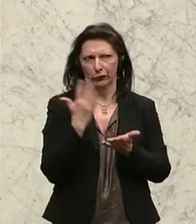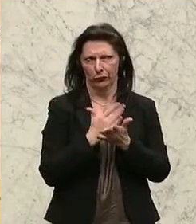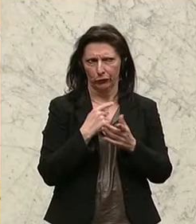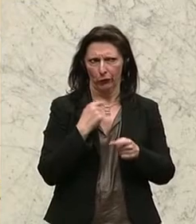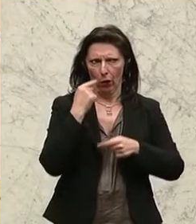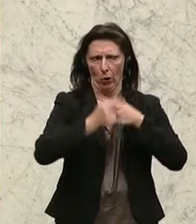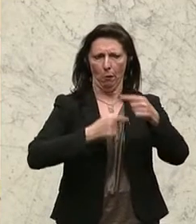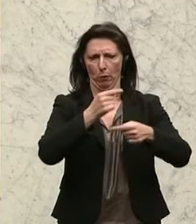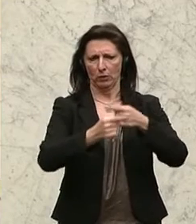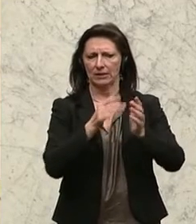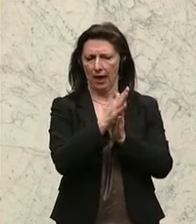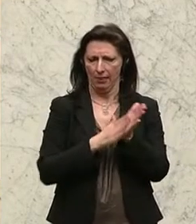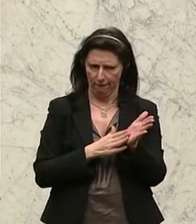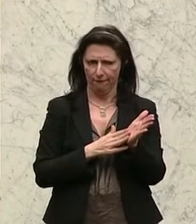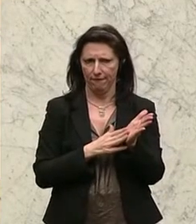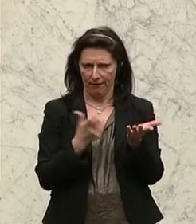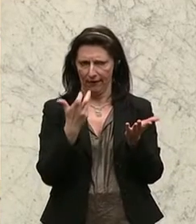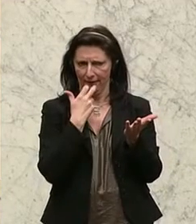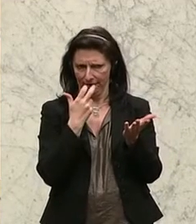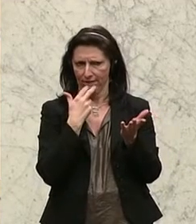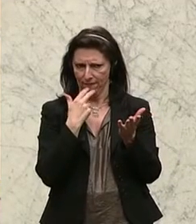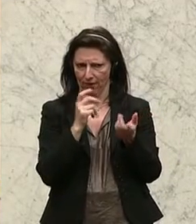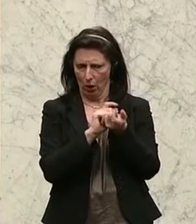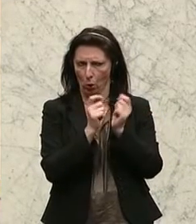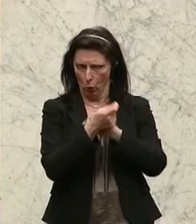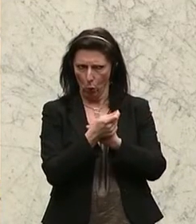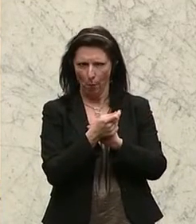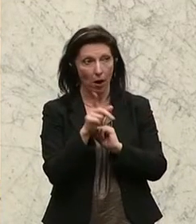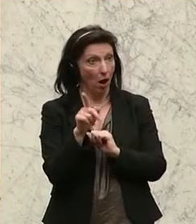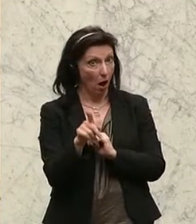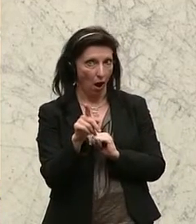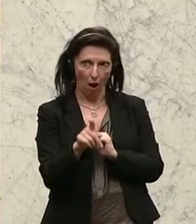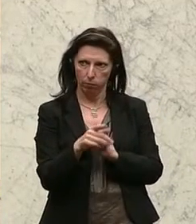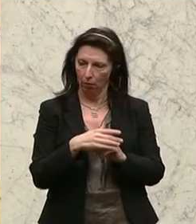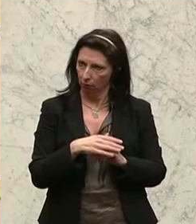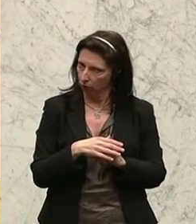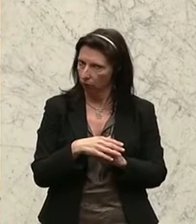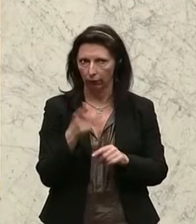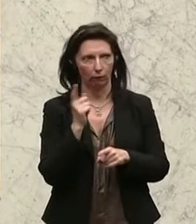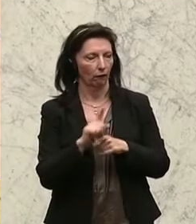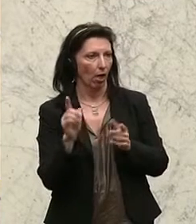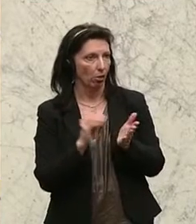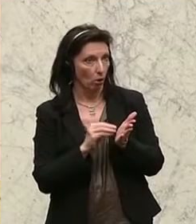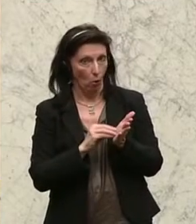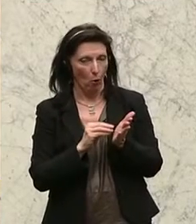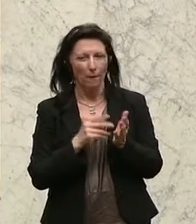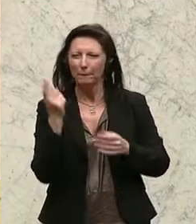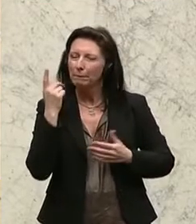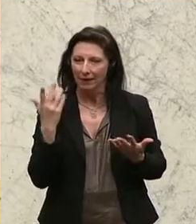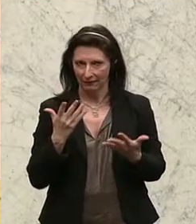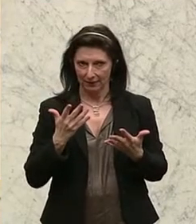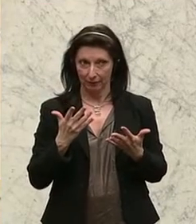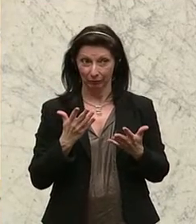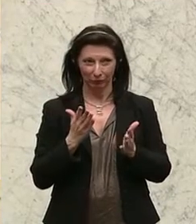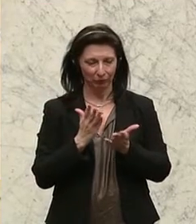um das Ganze zu novellieren. Aber dort klubbt es noch gewaltig. Und zwar geht es darum, in der